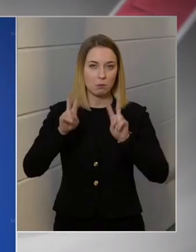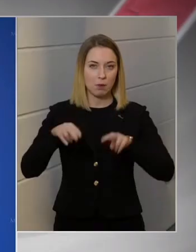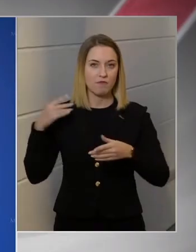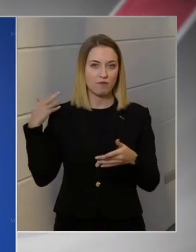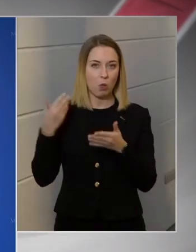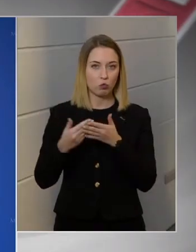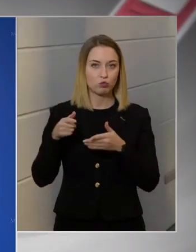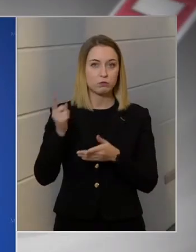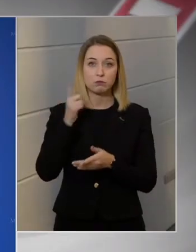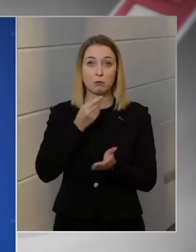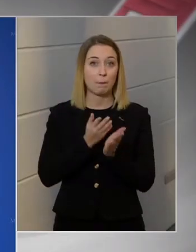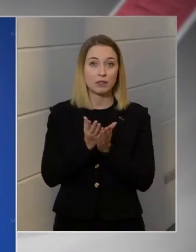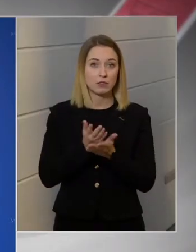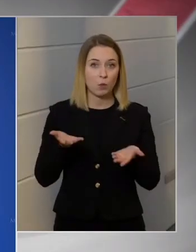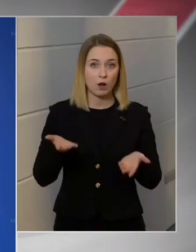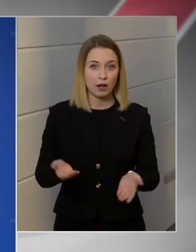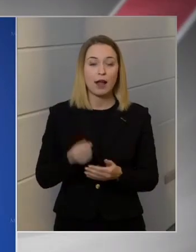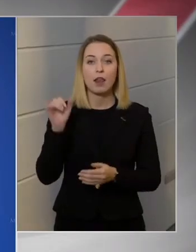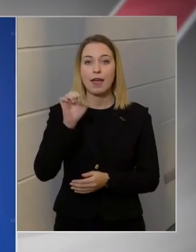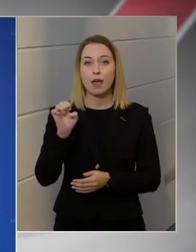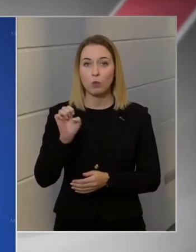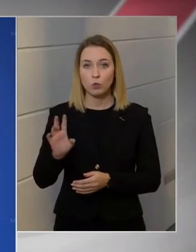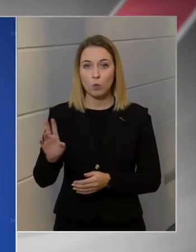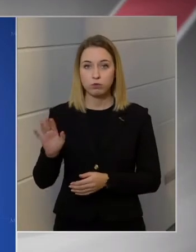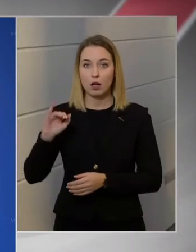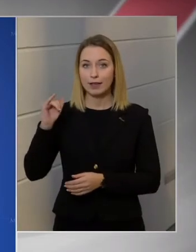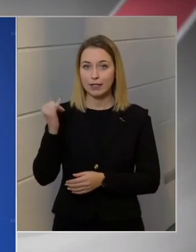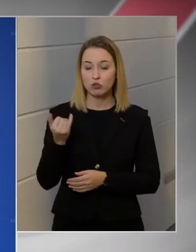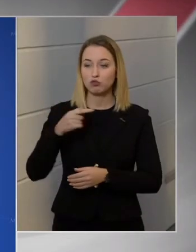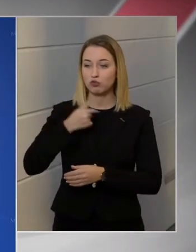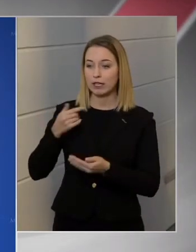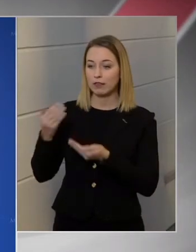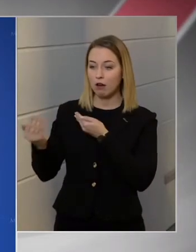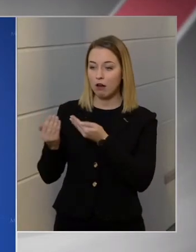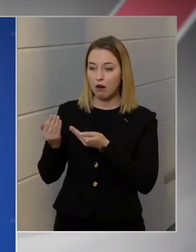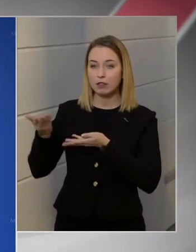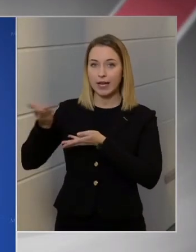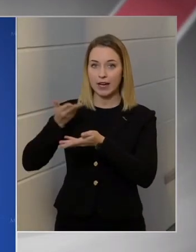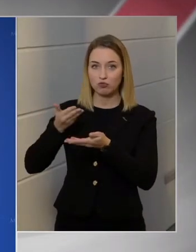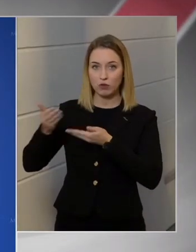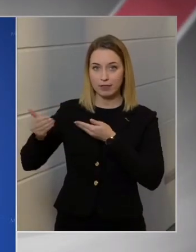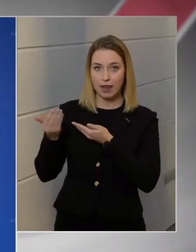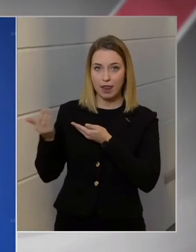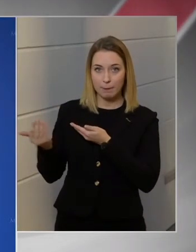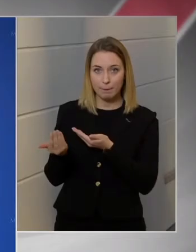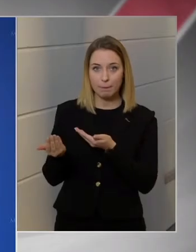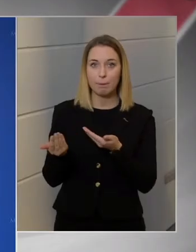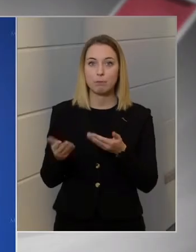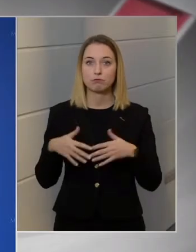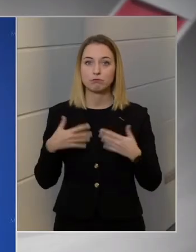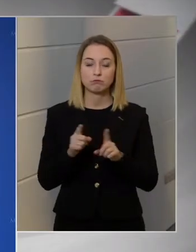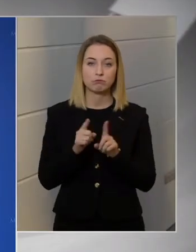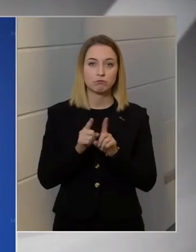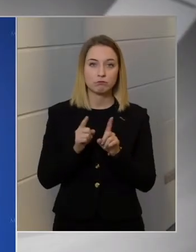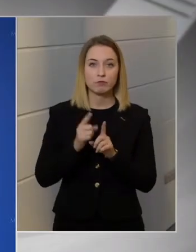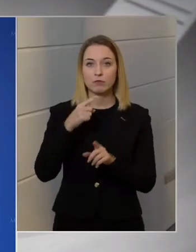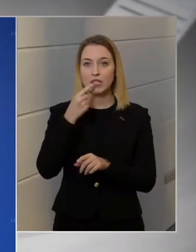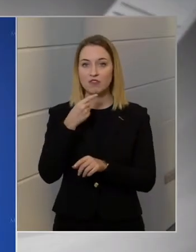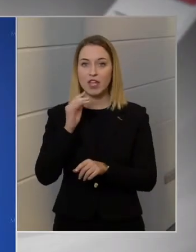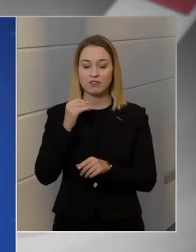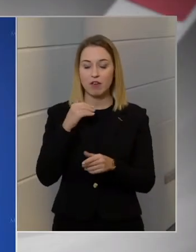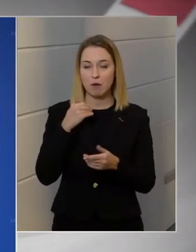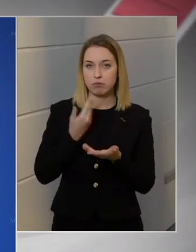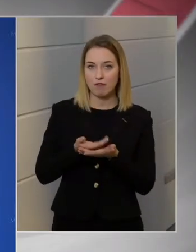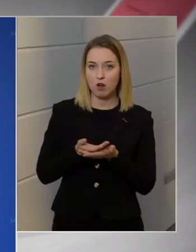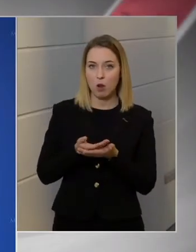azt szolgálják, hogy az Európa és Kína közötti kereskedelemben, amelyet éppként vagy kifejezve és